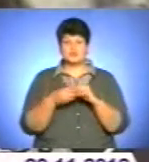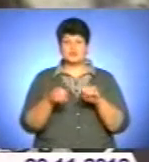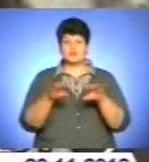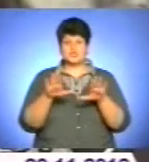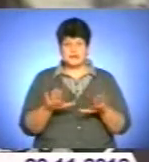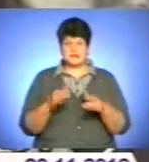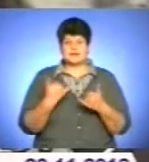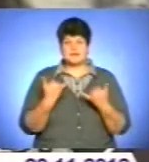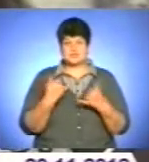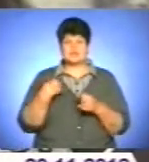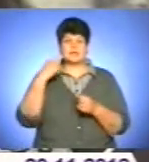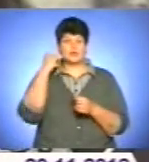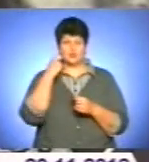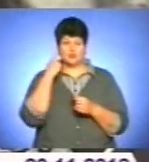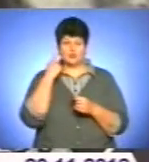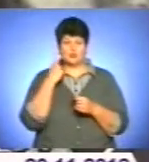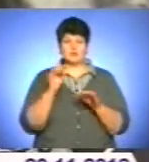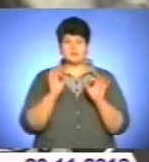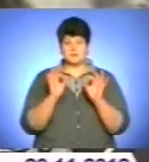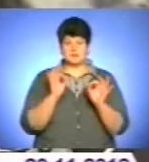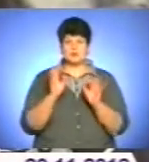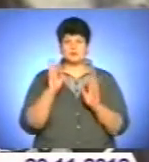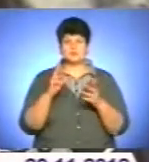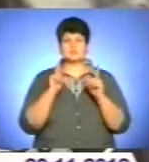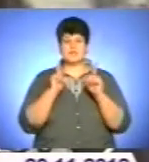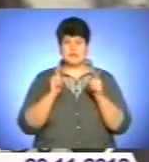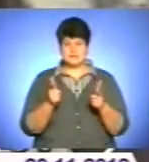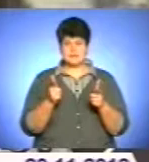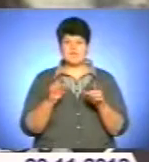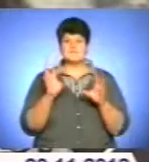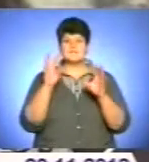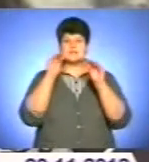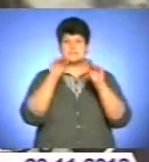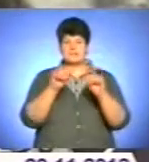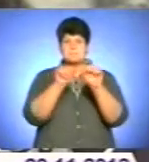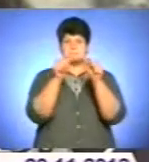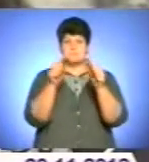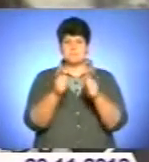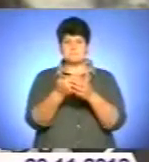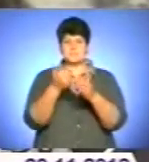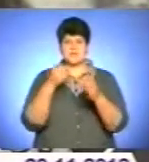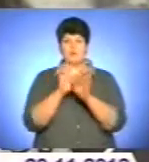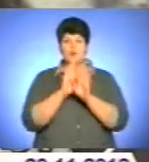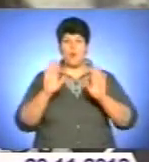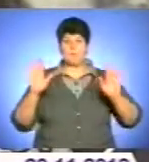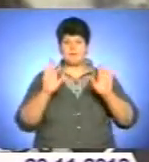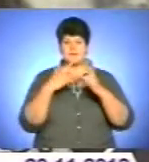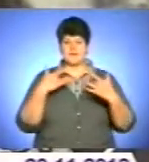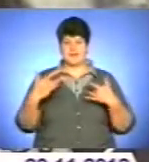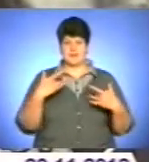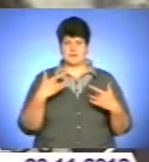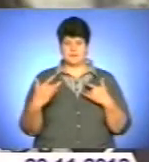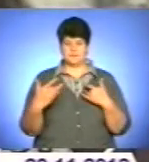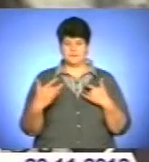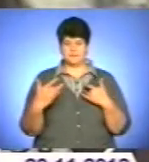найбільше оптимальне, з цим всі згадувалися, встановити пам'ятник іменно перед оперним театром. Місця там вполне достатньо,